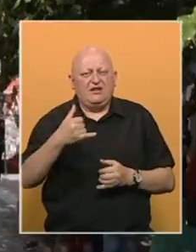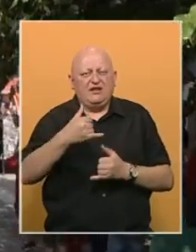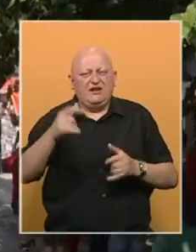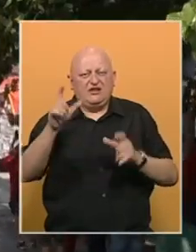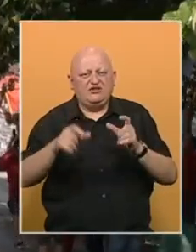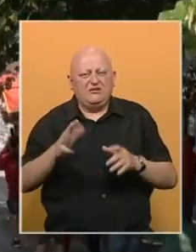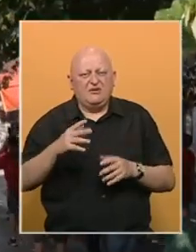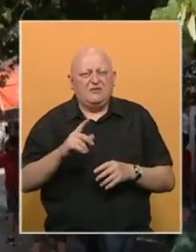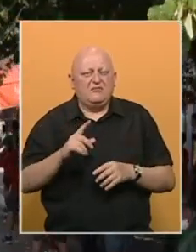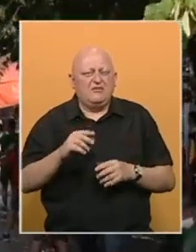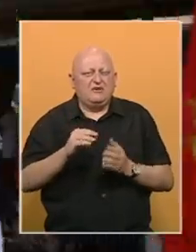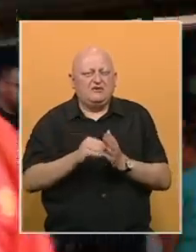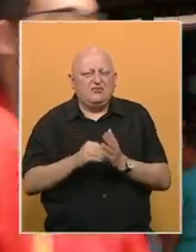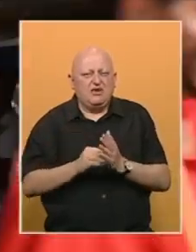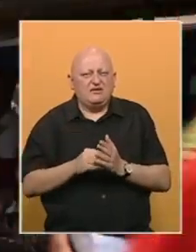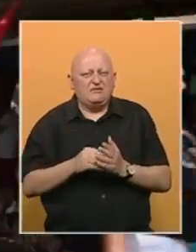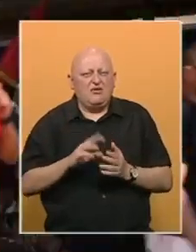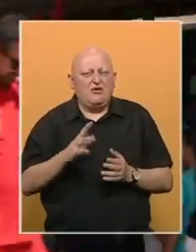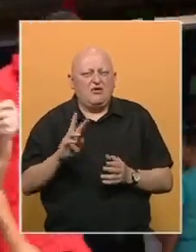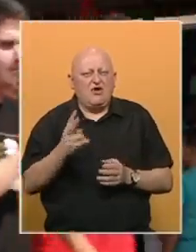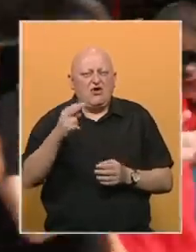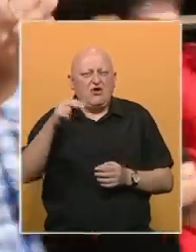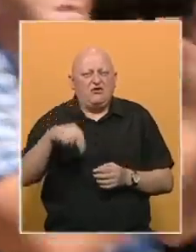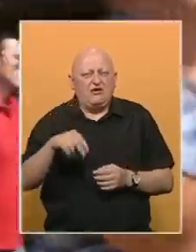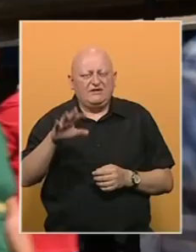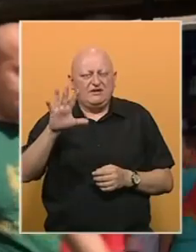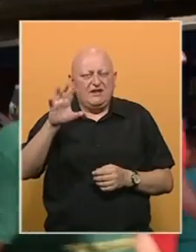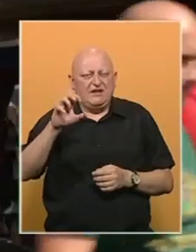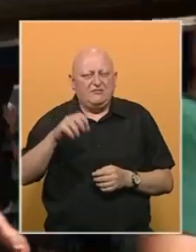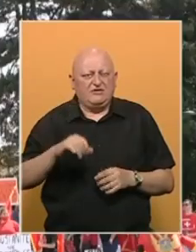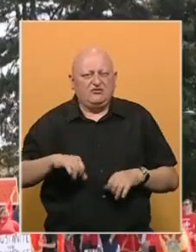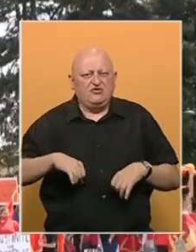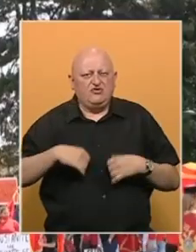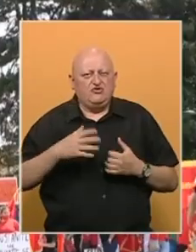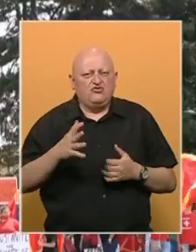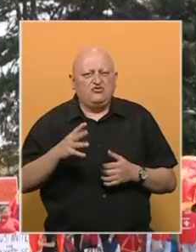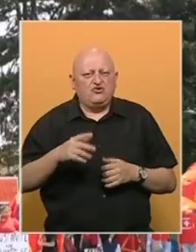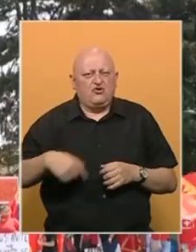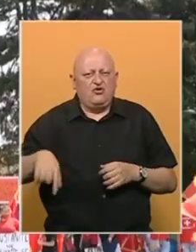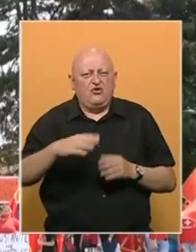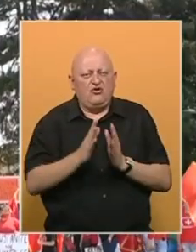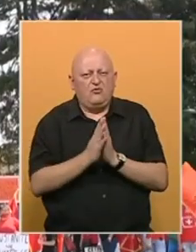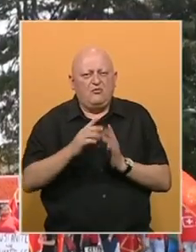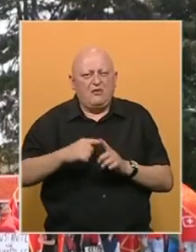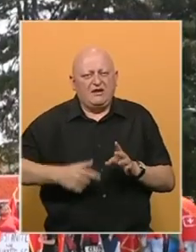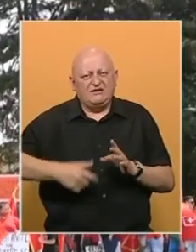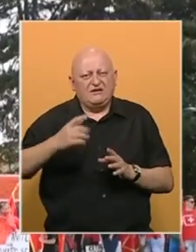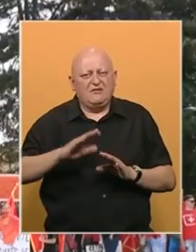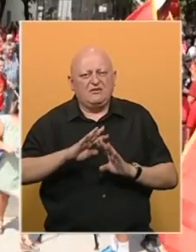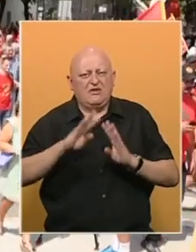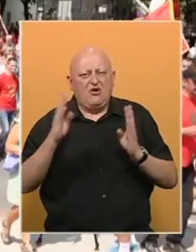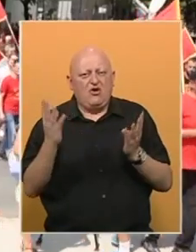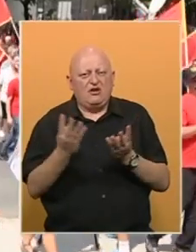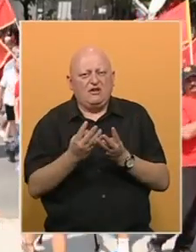hiljade građana, kojih je prema nezvaničnim podacima policije bilo oko 12.500. Jutro se oko Cetinskog manastira